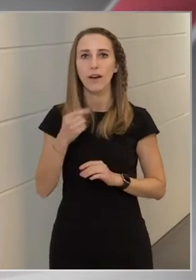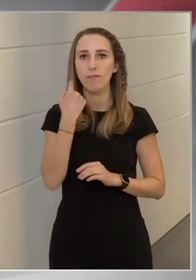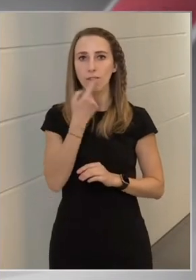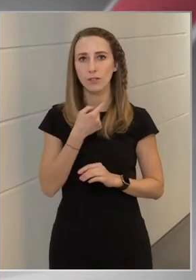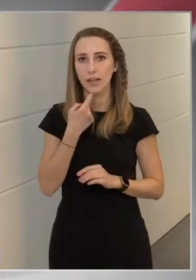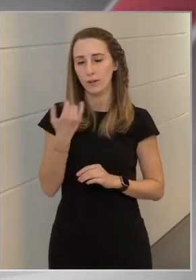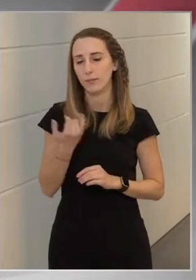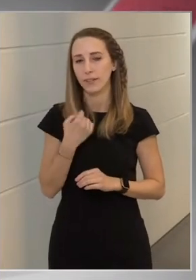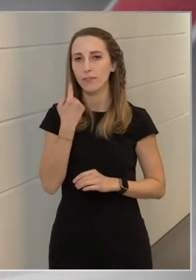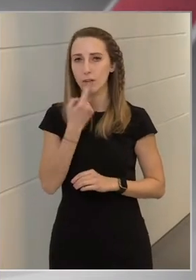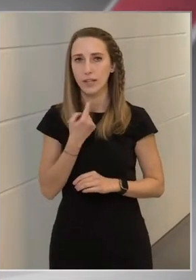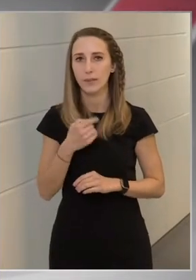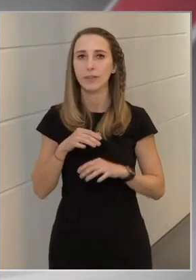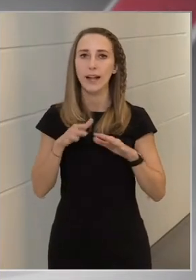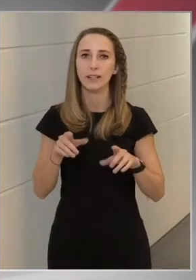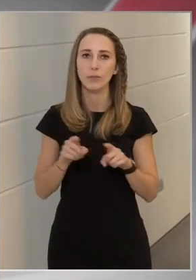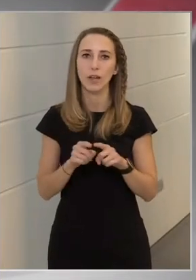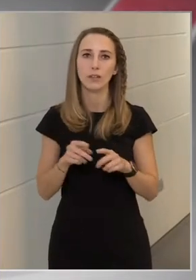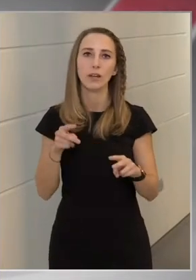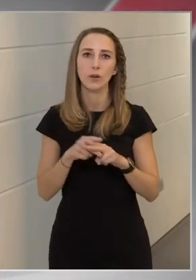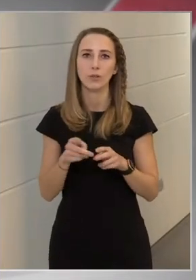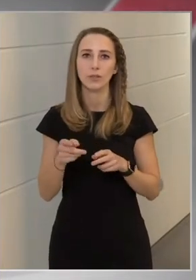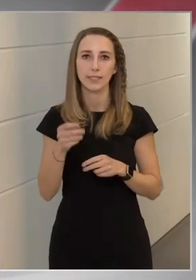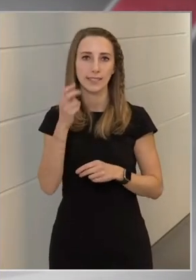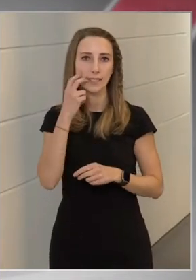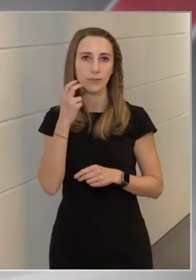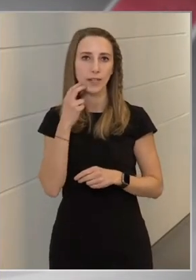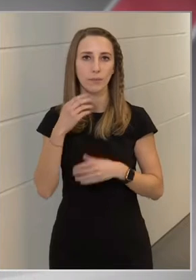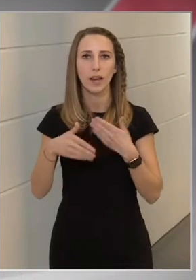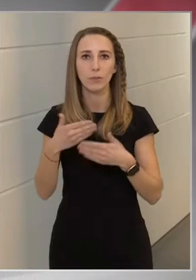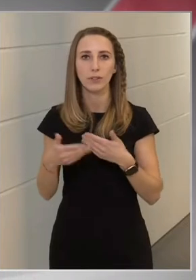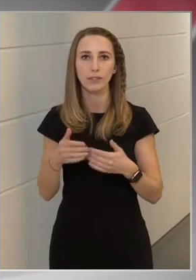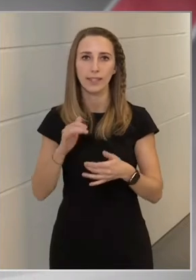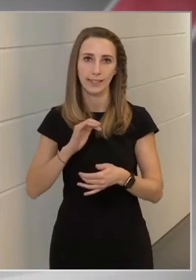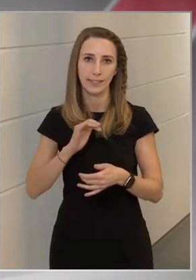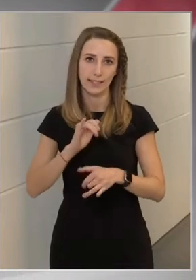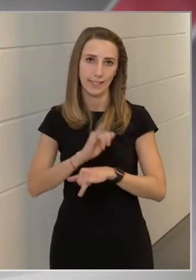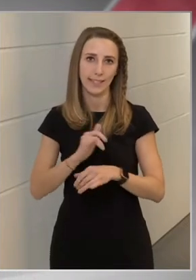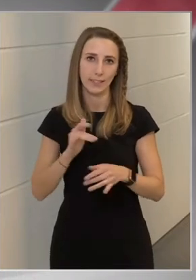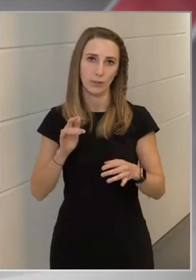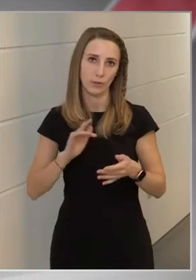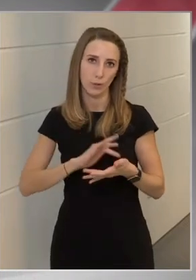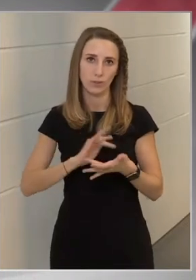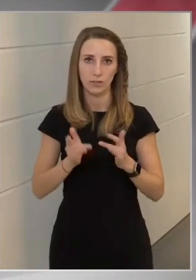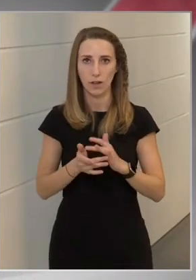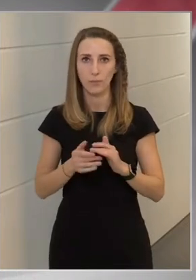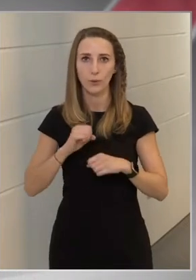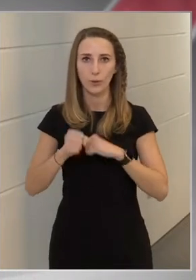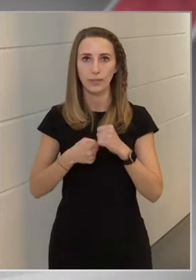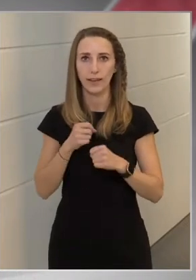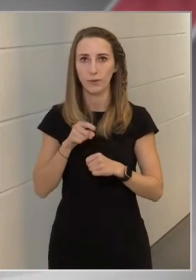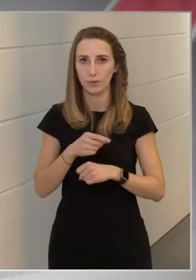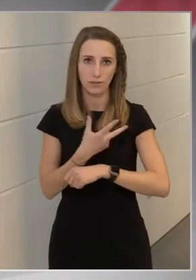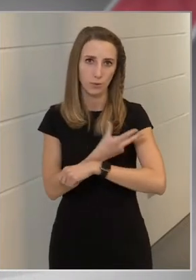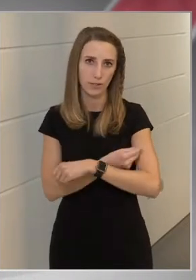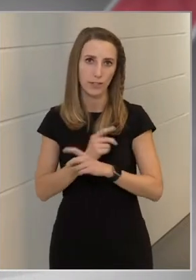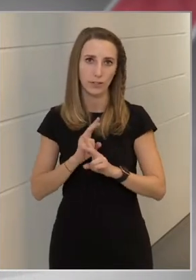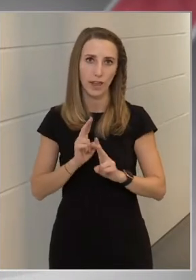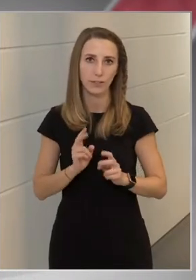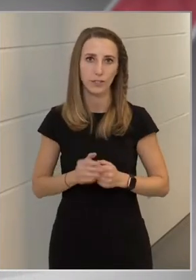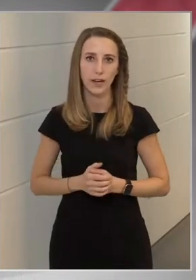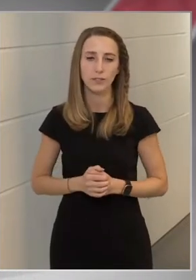mindig vasárnap, de általában olyan közintézményekben bonyolítják le, amelyek hétközben működnek, tehát ott az oltás hétvégen lehetséges. Tehát,